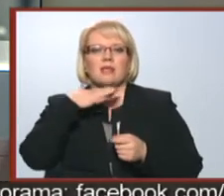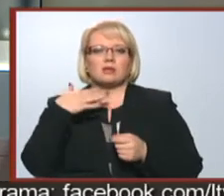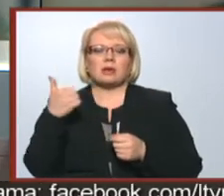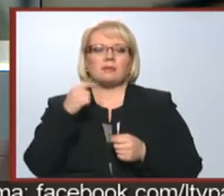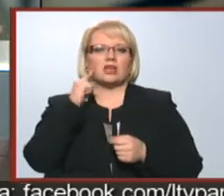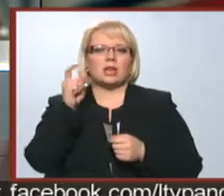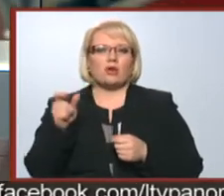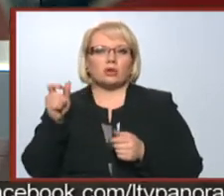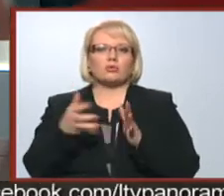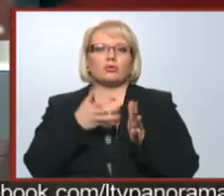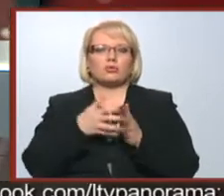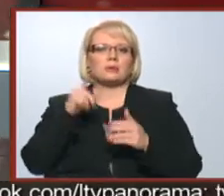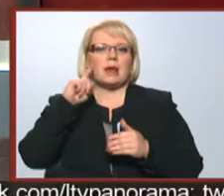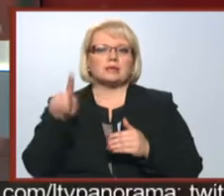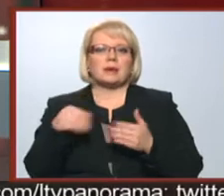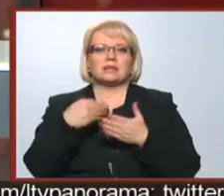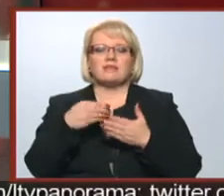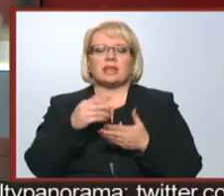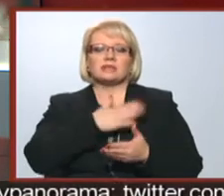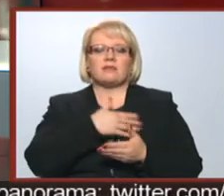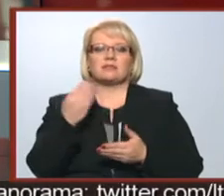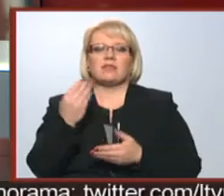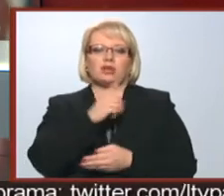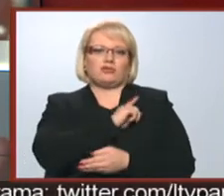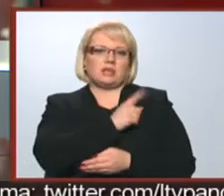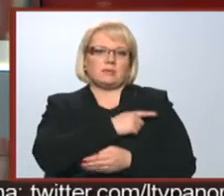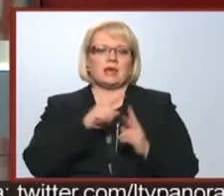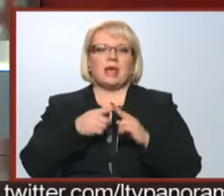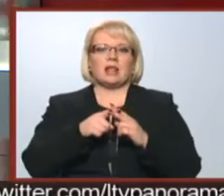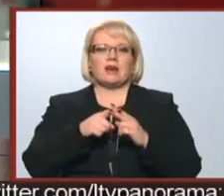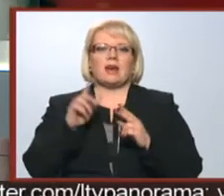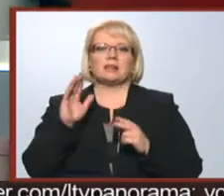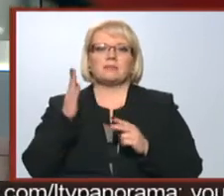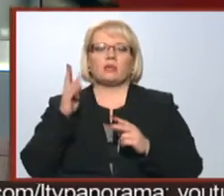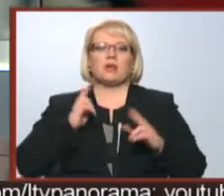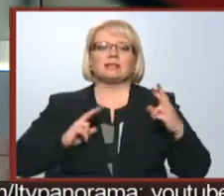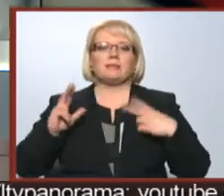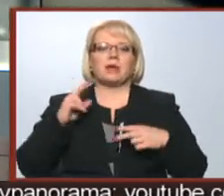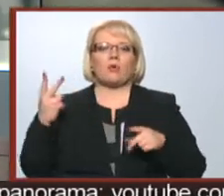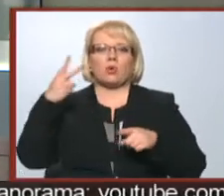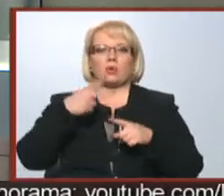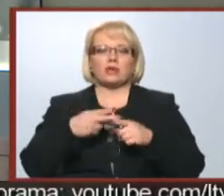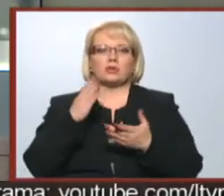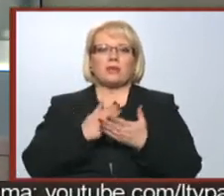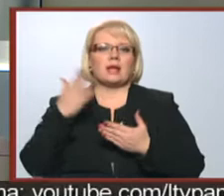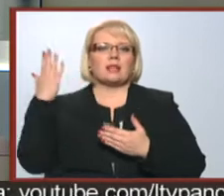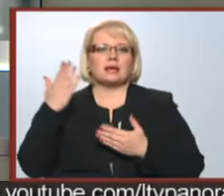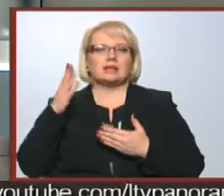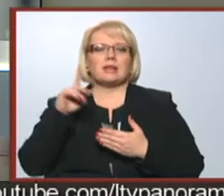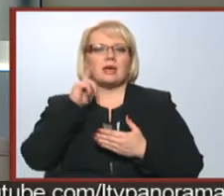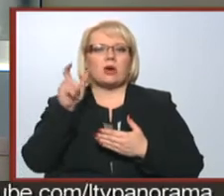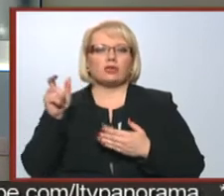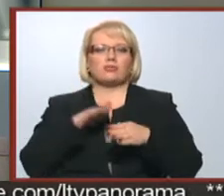tīpaši jauniešiem trūkst prasmes izvērtēt savas finanšu iespējas. Jelgavā Spīdos ģimnāzijā jau otro reizi notika lekcija, lai